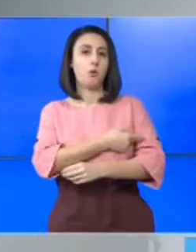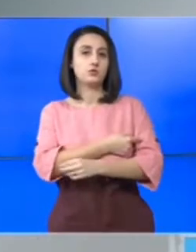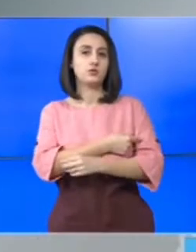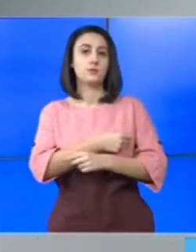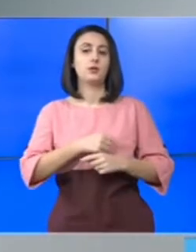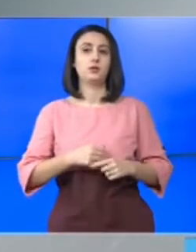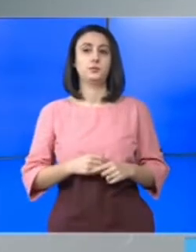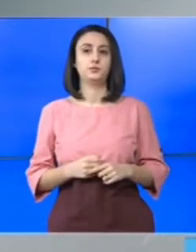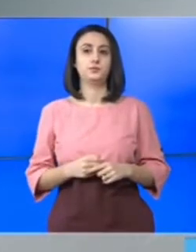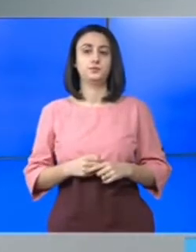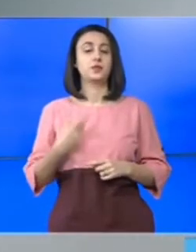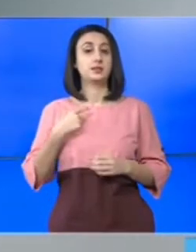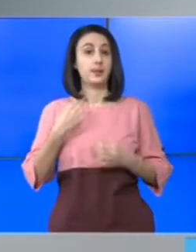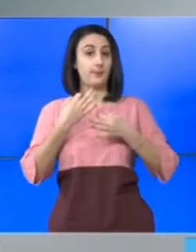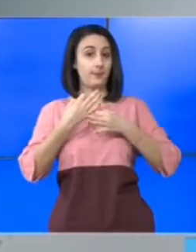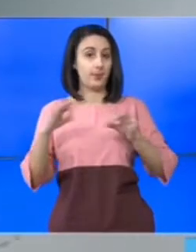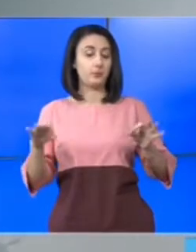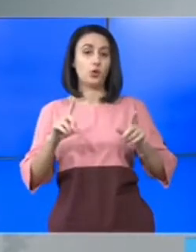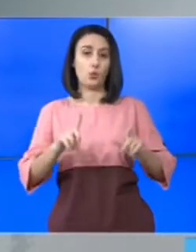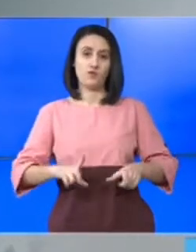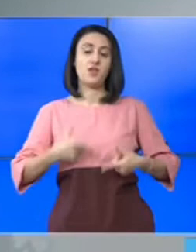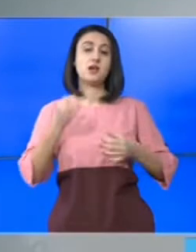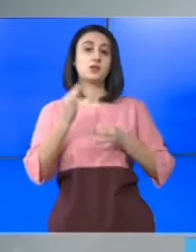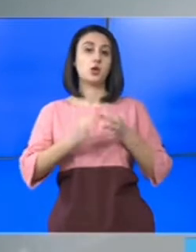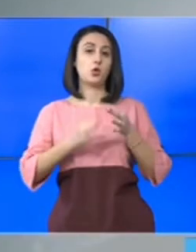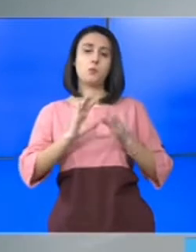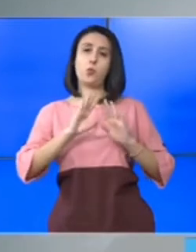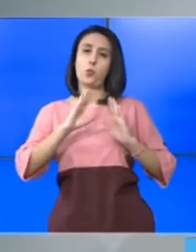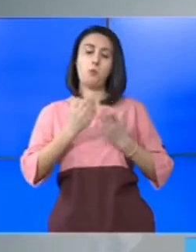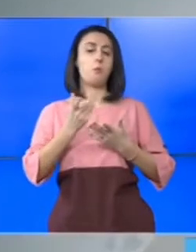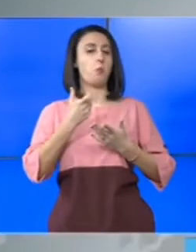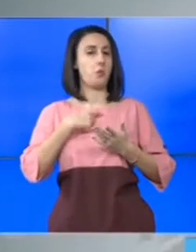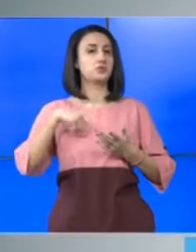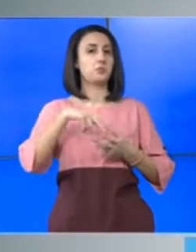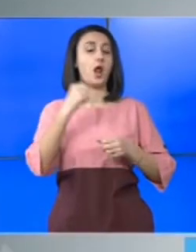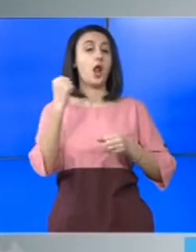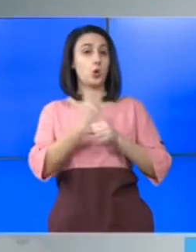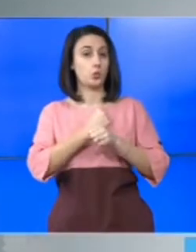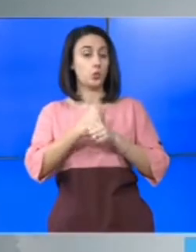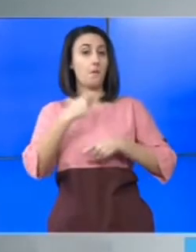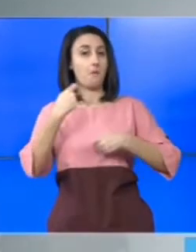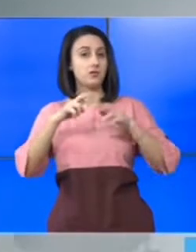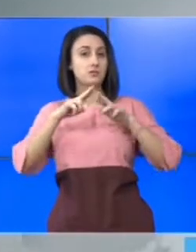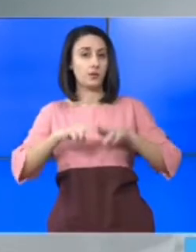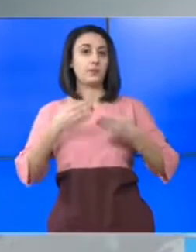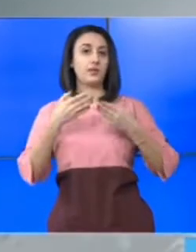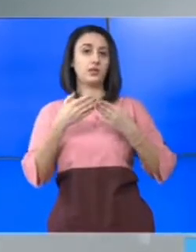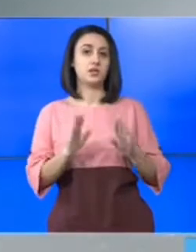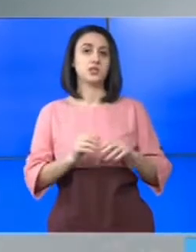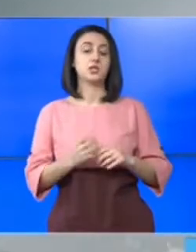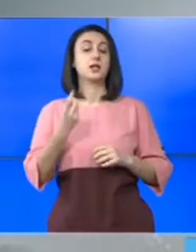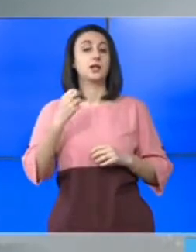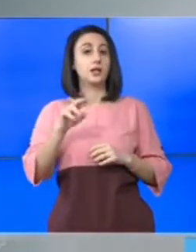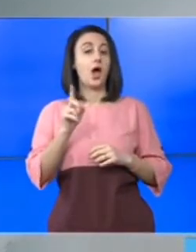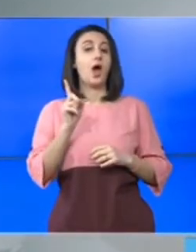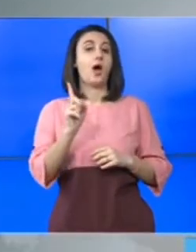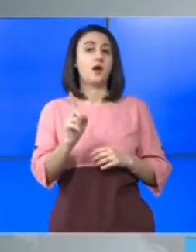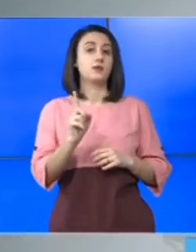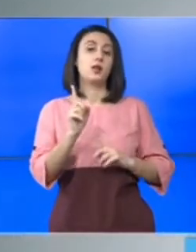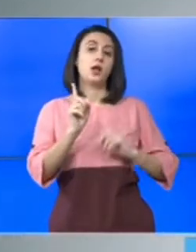permitem o viață economică, lumea poate să meargă la lucru, magazinele rămân deschise, dar asta